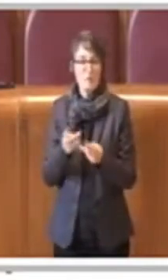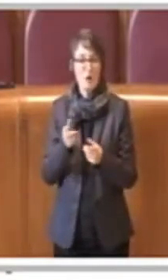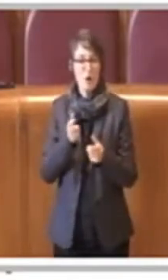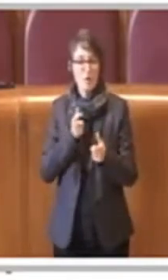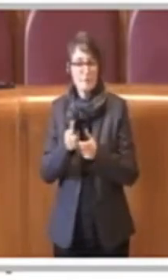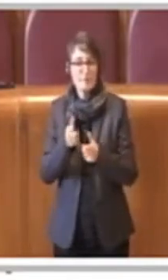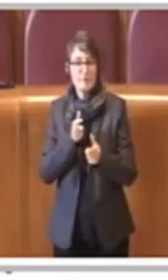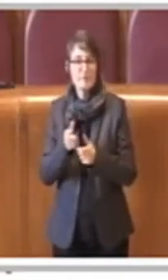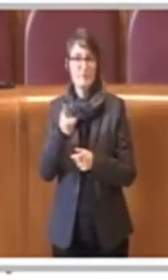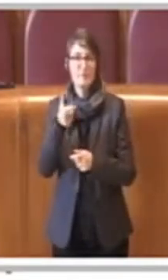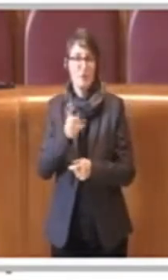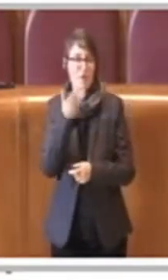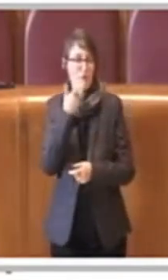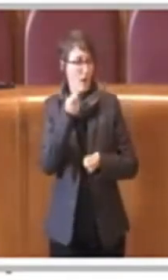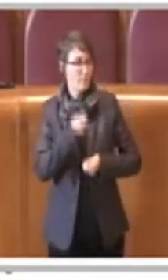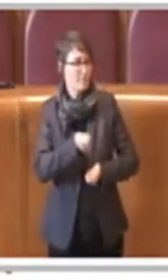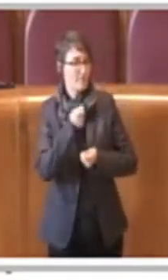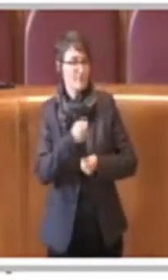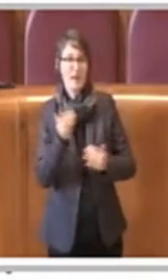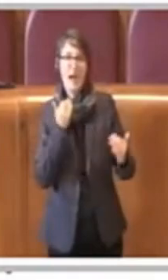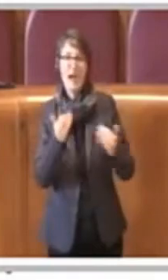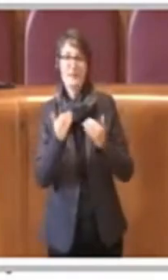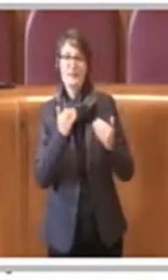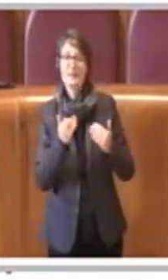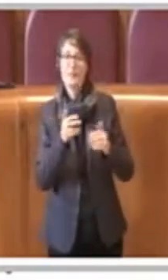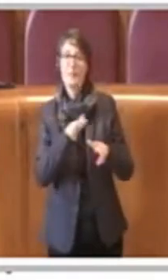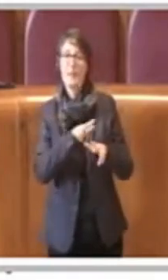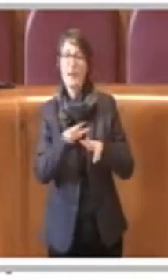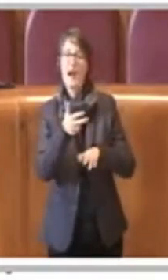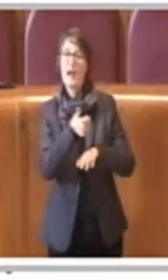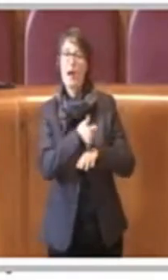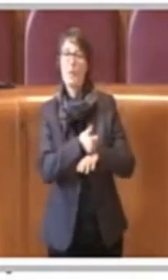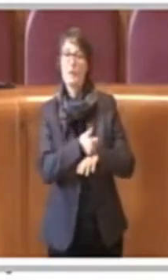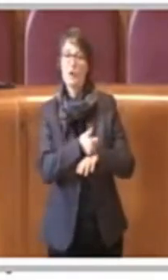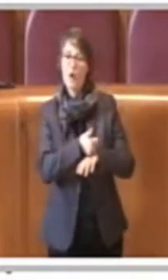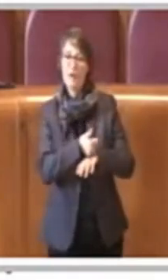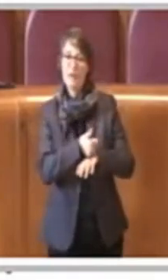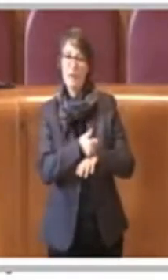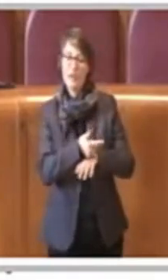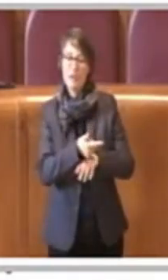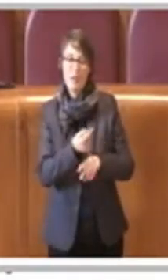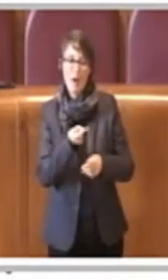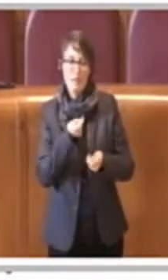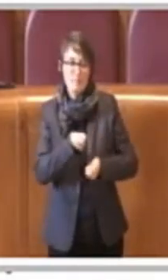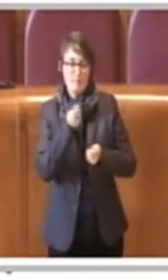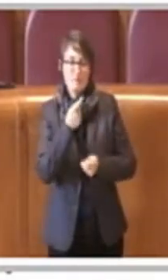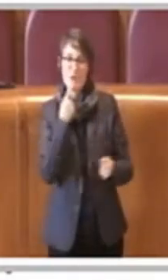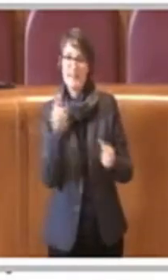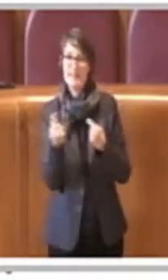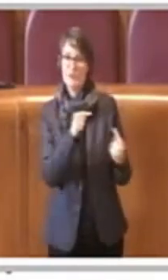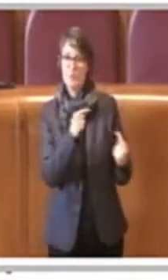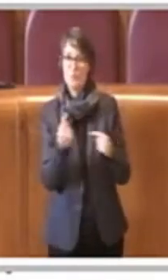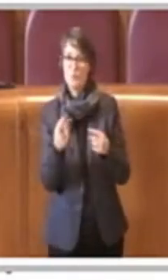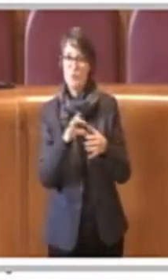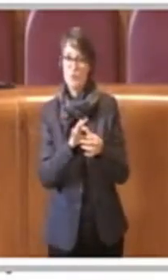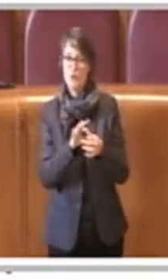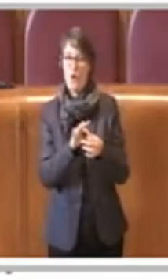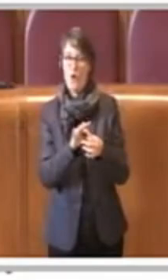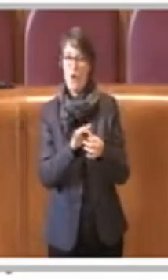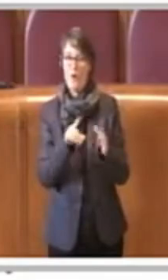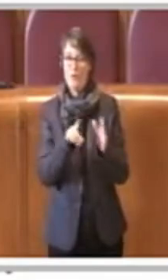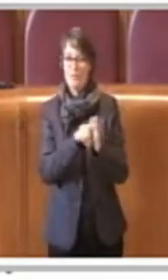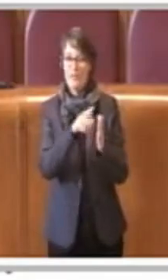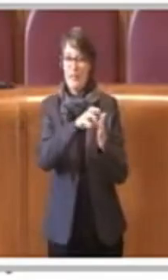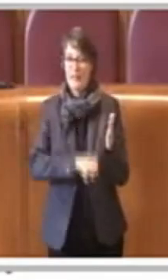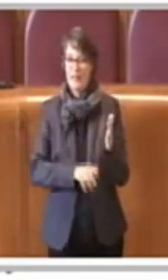l'assemblea capitolina a discutere questa delibera, perciò ovviamente lei ha come dire